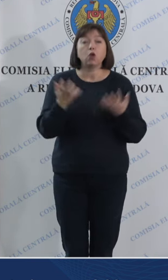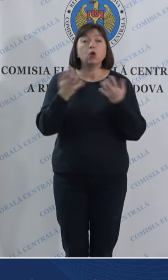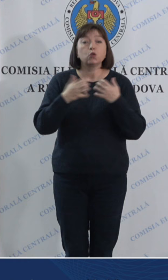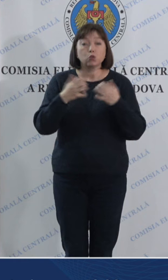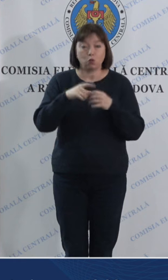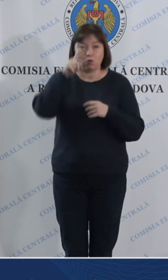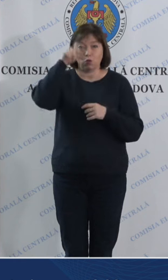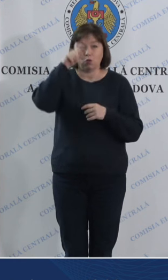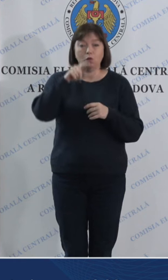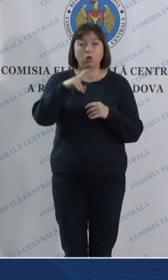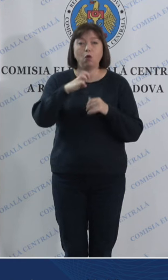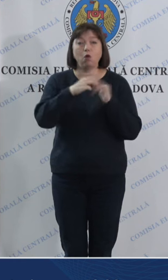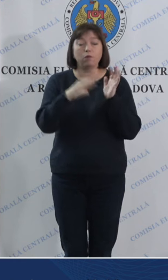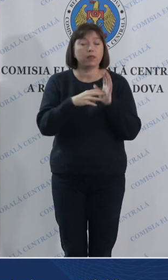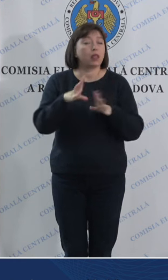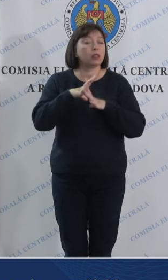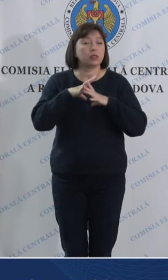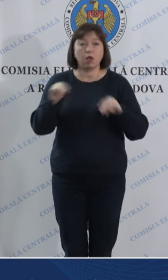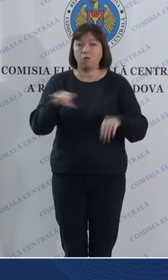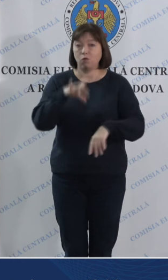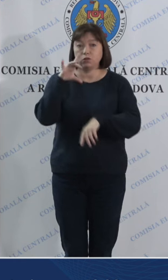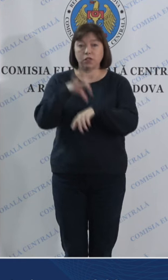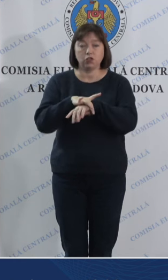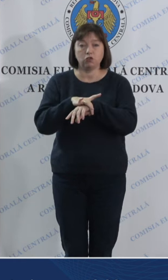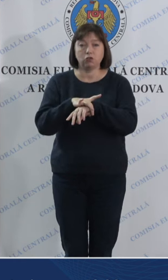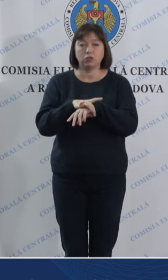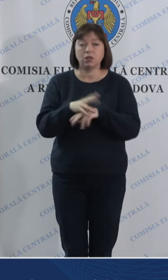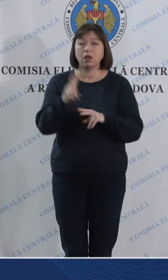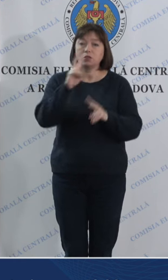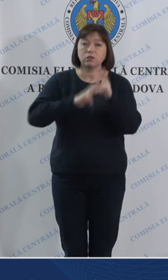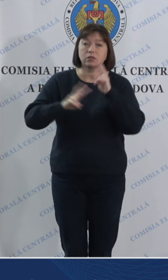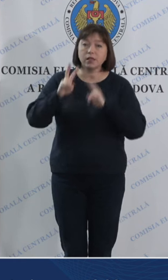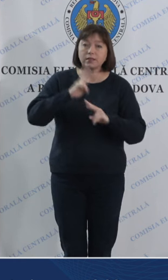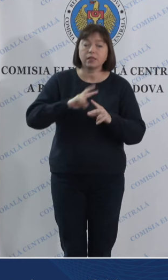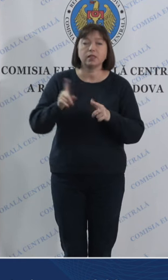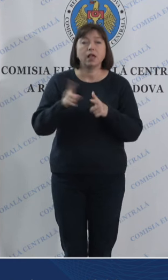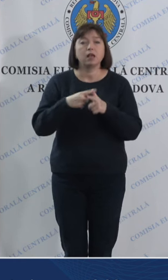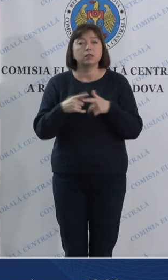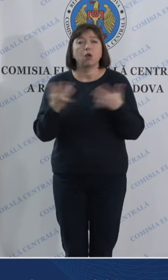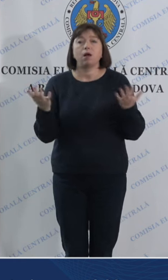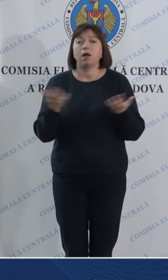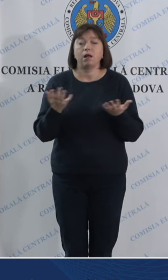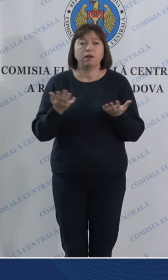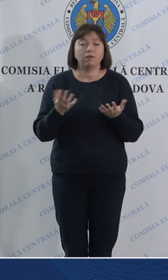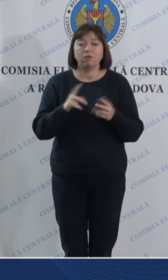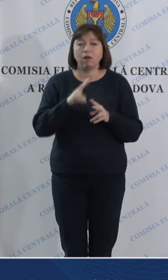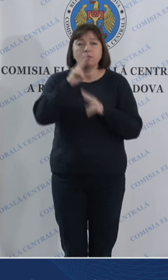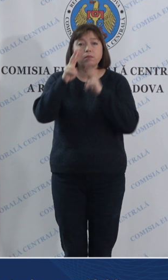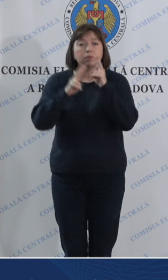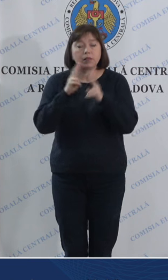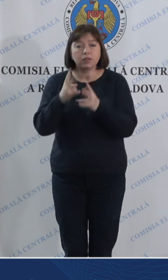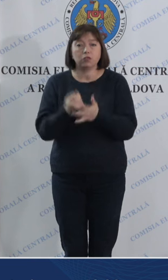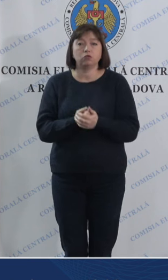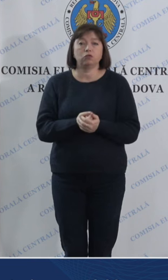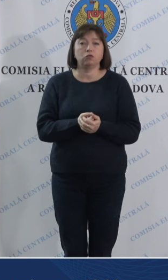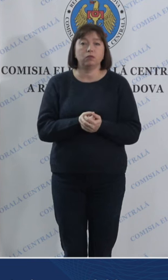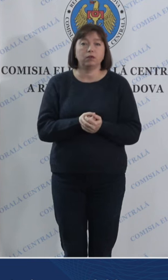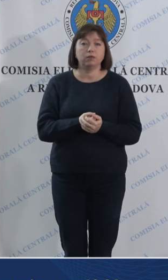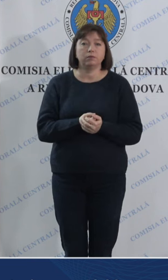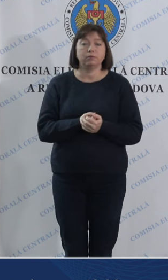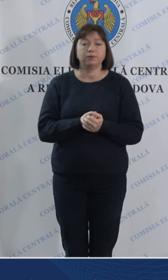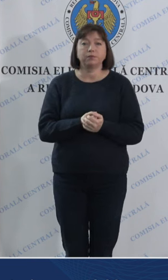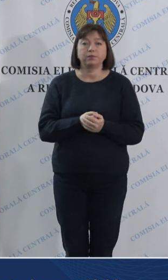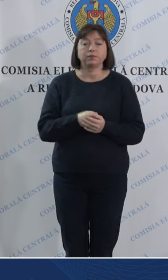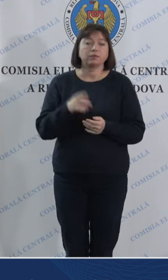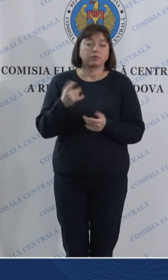18, nu au fost înregistrate sesizări sau careva plângeri din partea